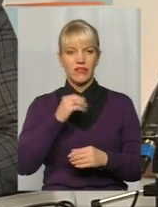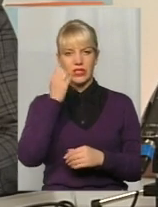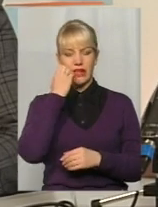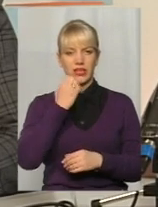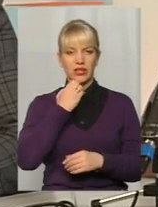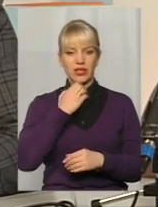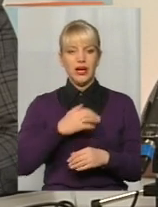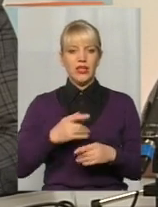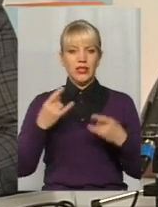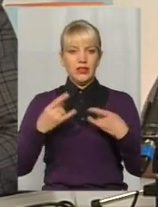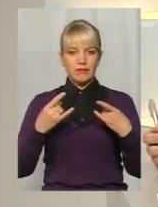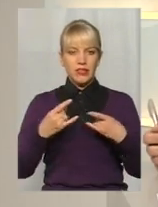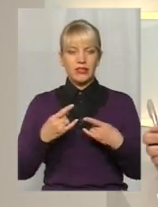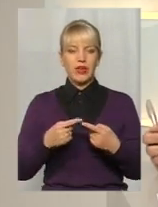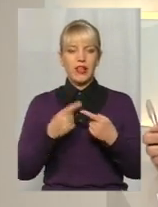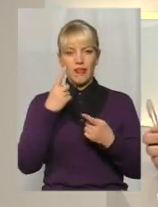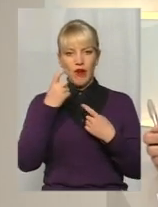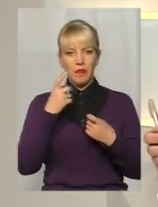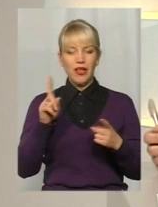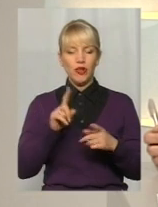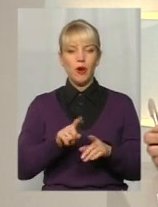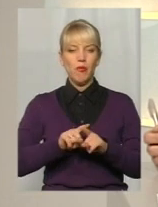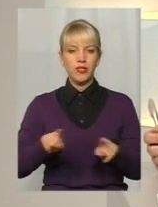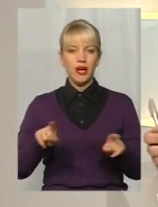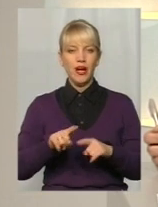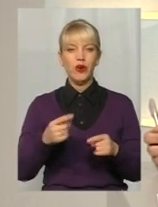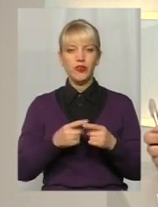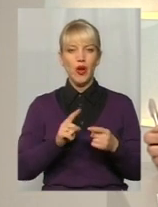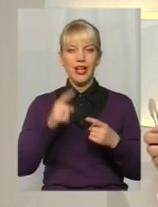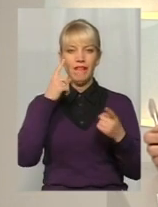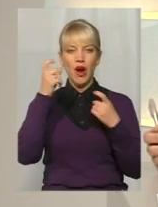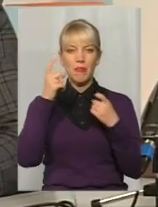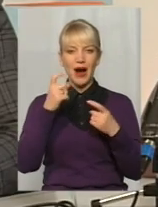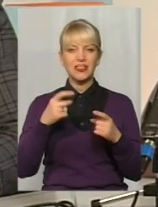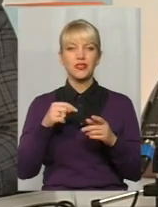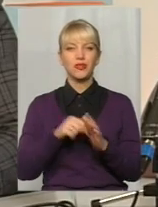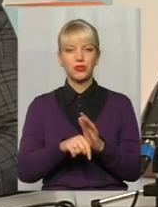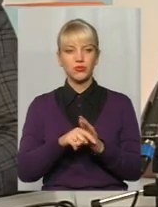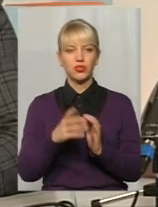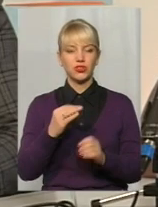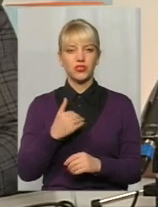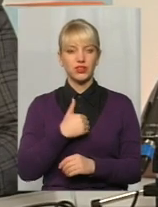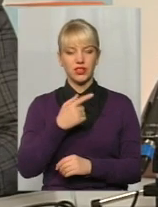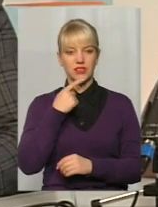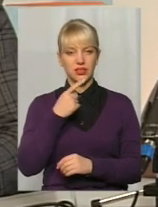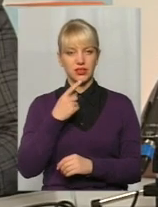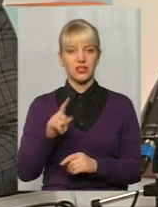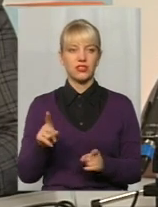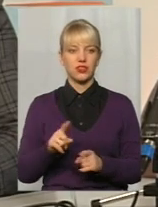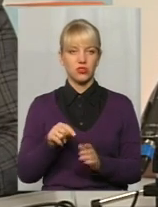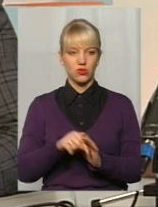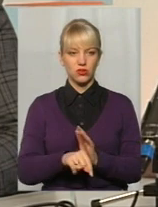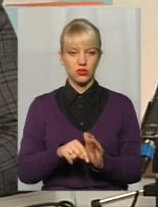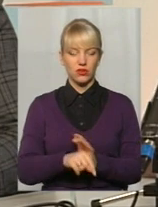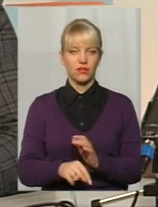інформації, які допомагають нам поширювати цю інформацію. Тобто, хотіла ще зазначити стосовно